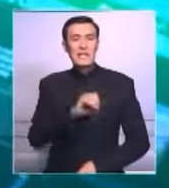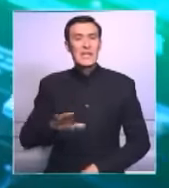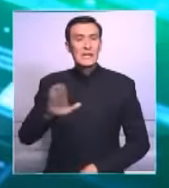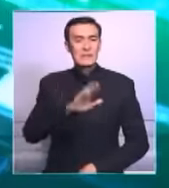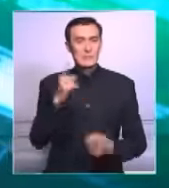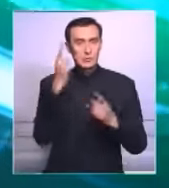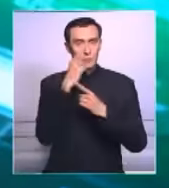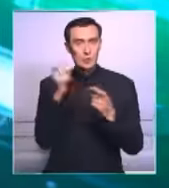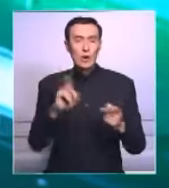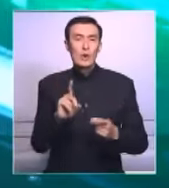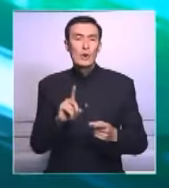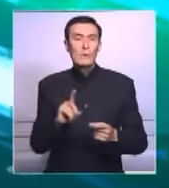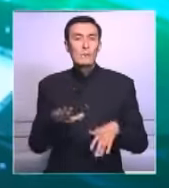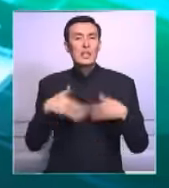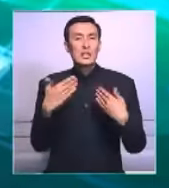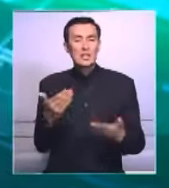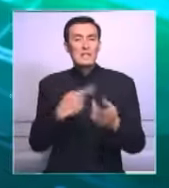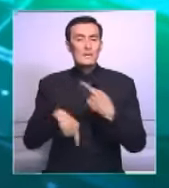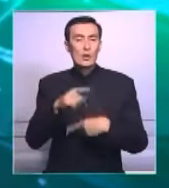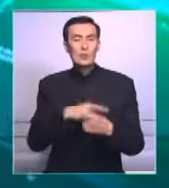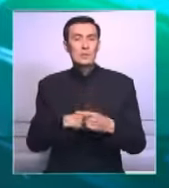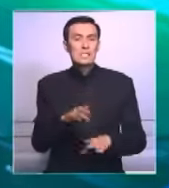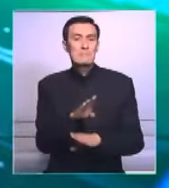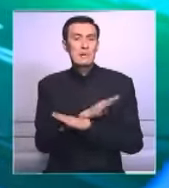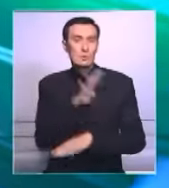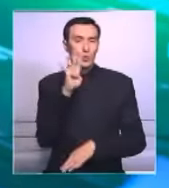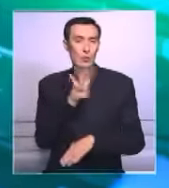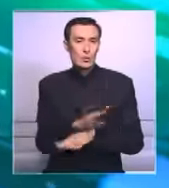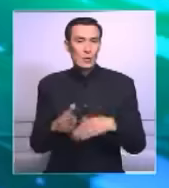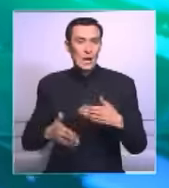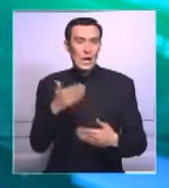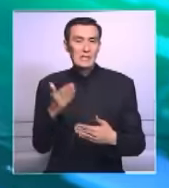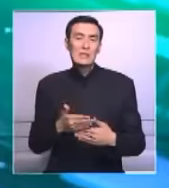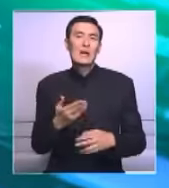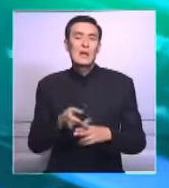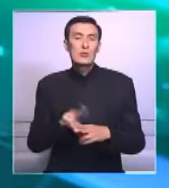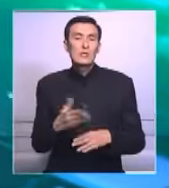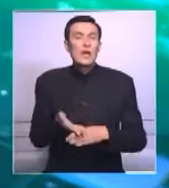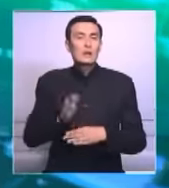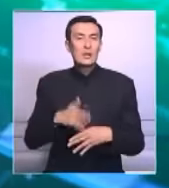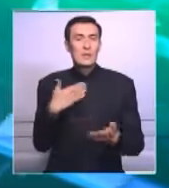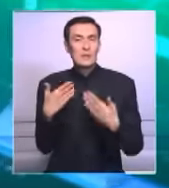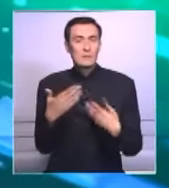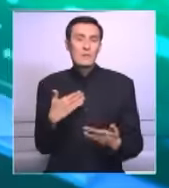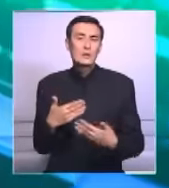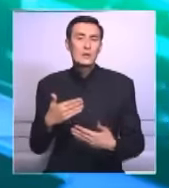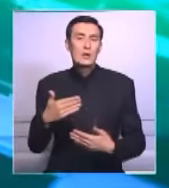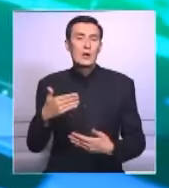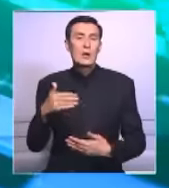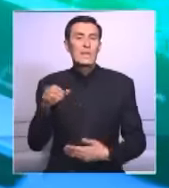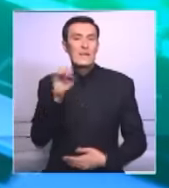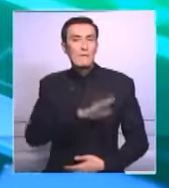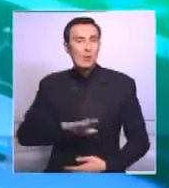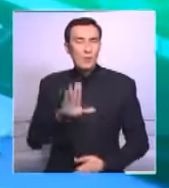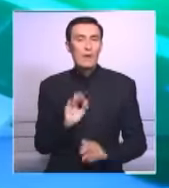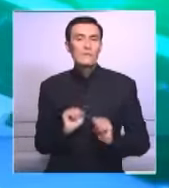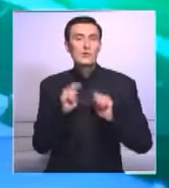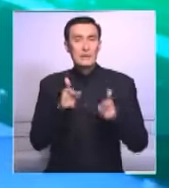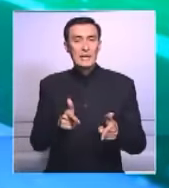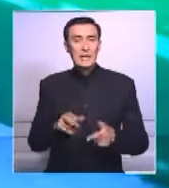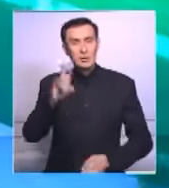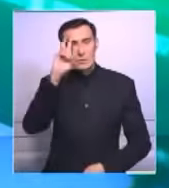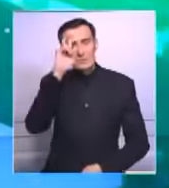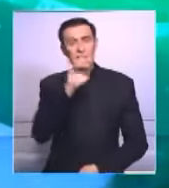предупредили, что предложение вернуть в страну смертную казнь угрожает диалогу между Анкарой и Брюсселем, в том числе о вступлении